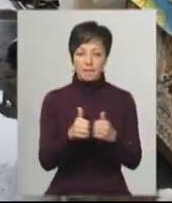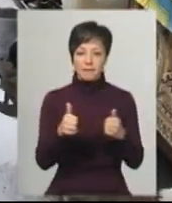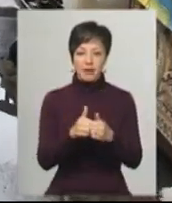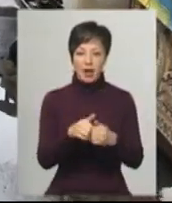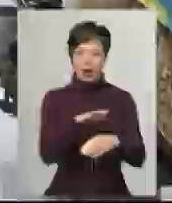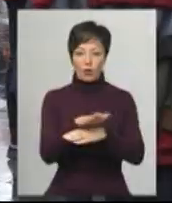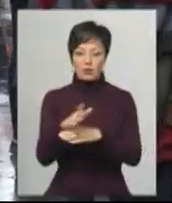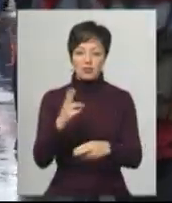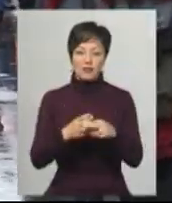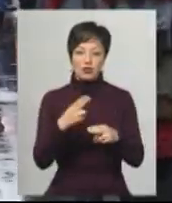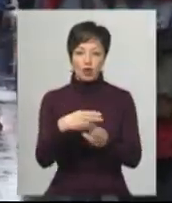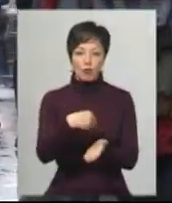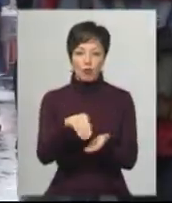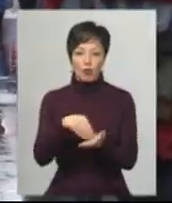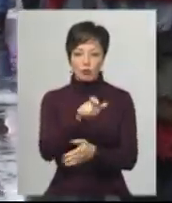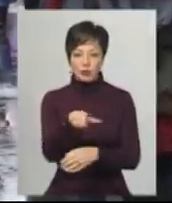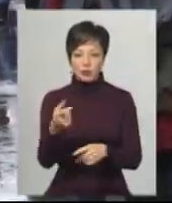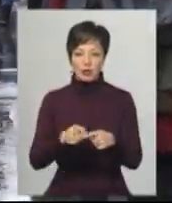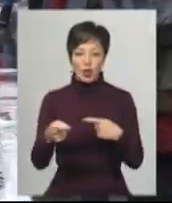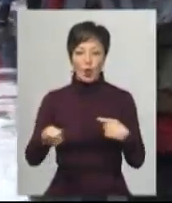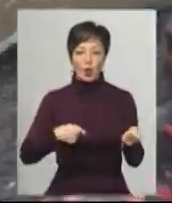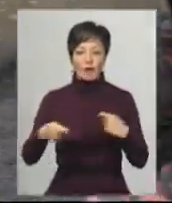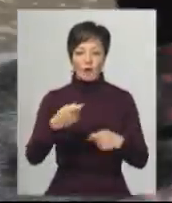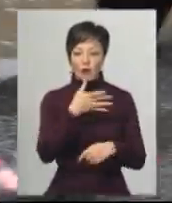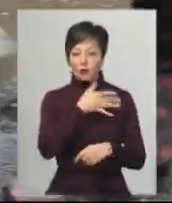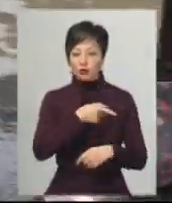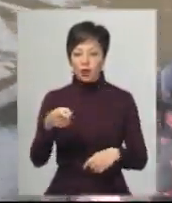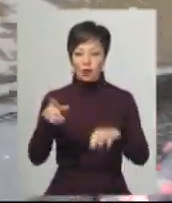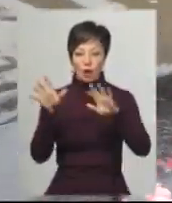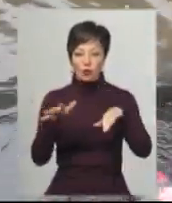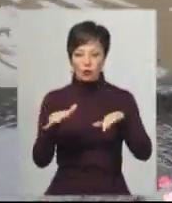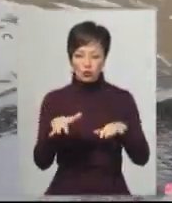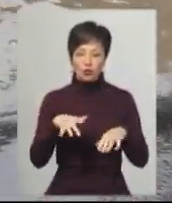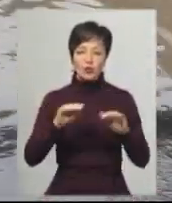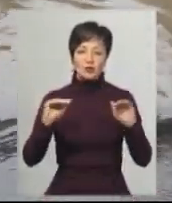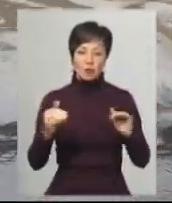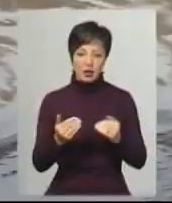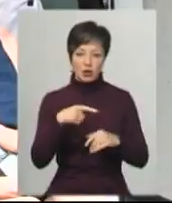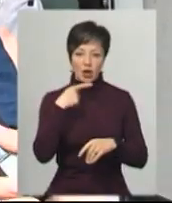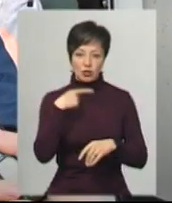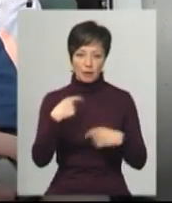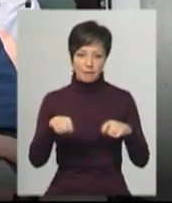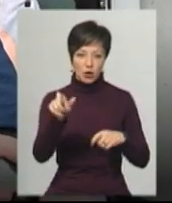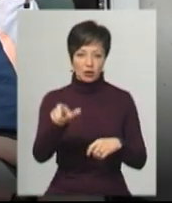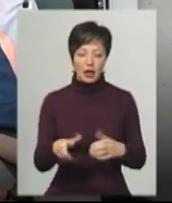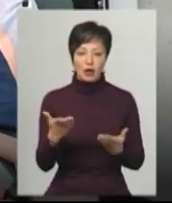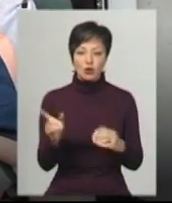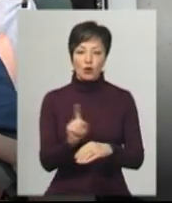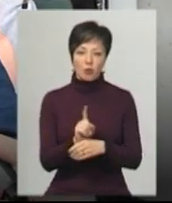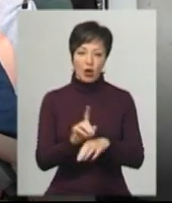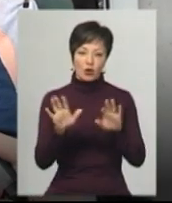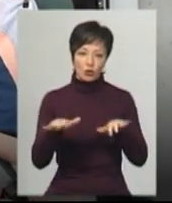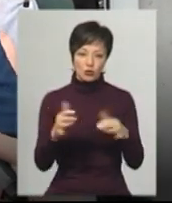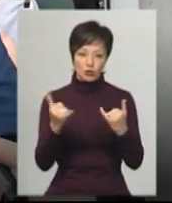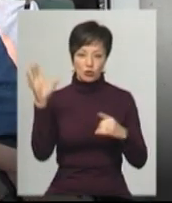точок заважають покупцям. Через це торгівля під час дощу на ринку зменшується, переконаний продавець Іван. Якщо нормальний дощ, як